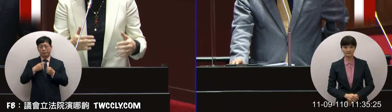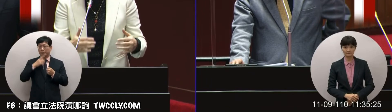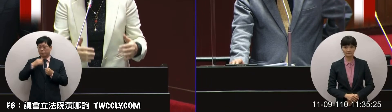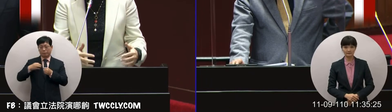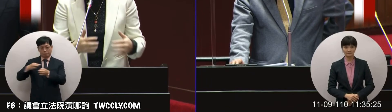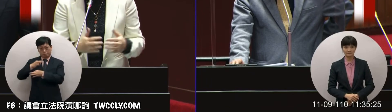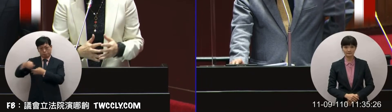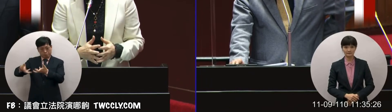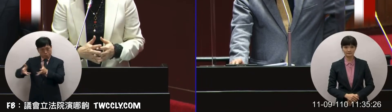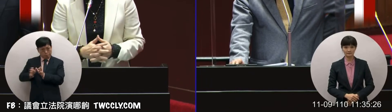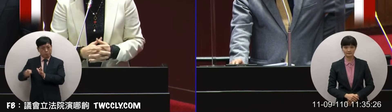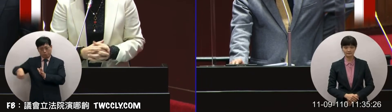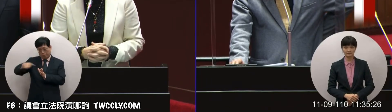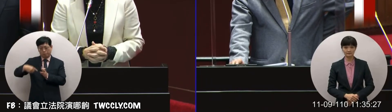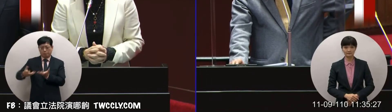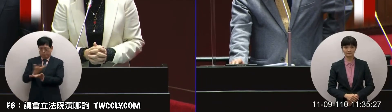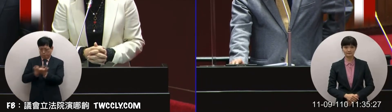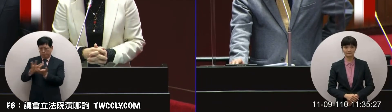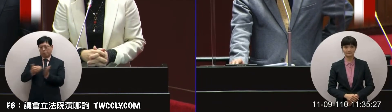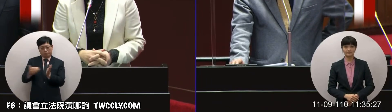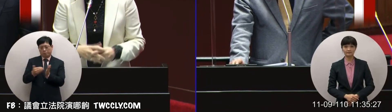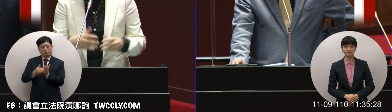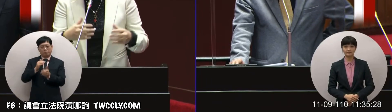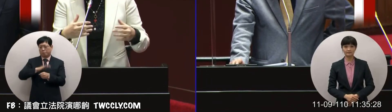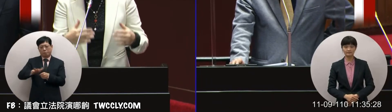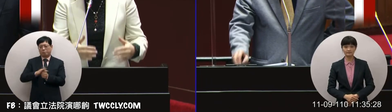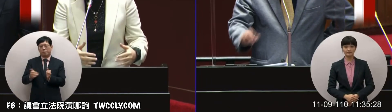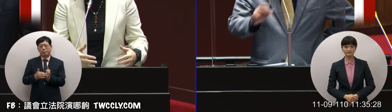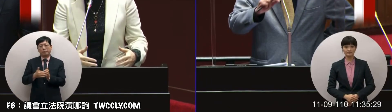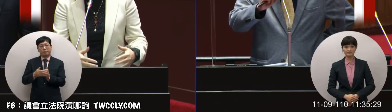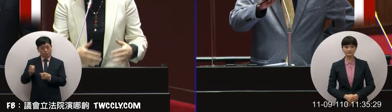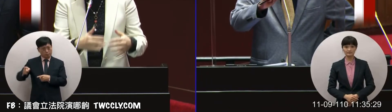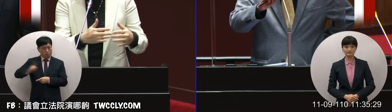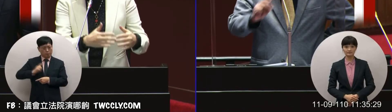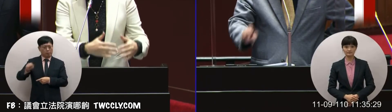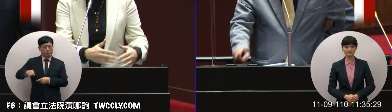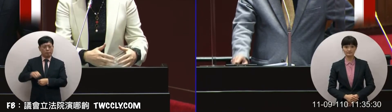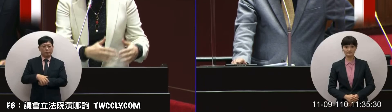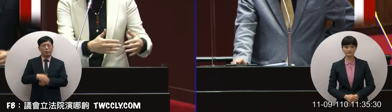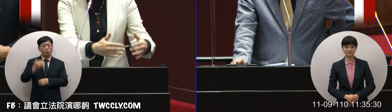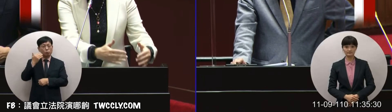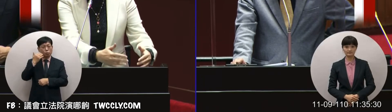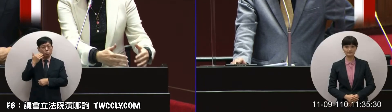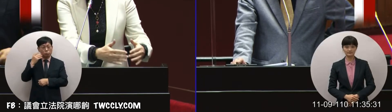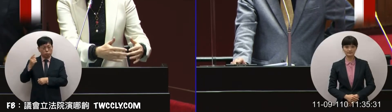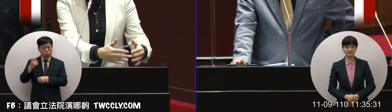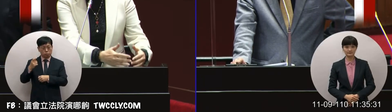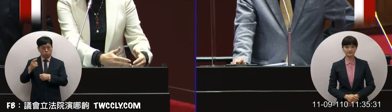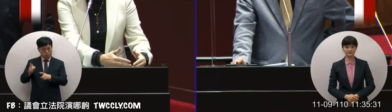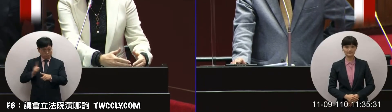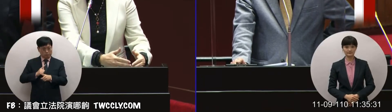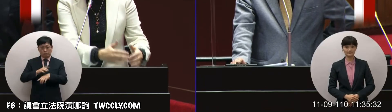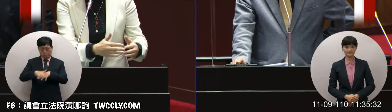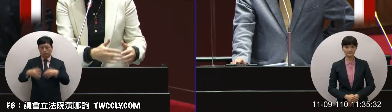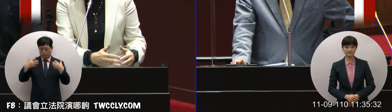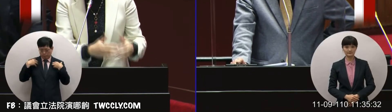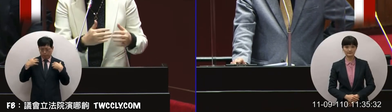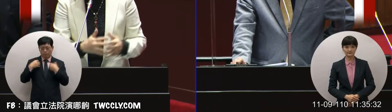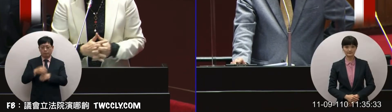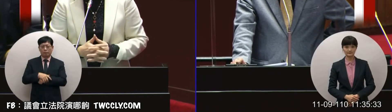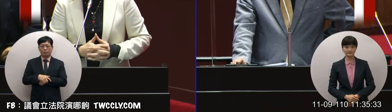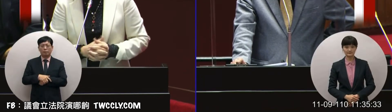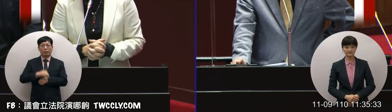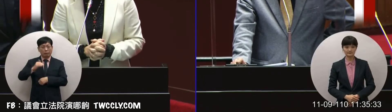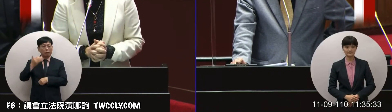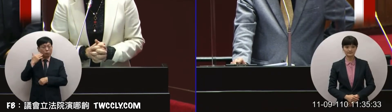第一個都有充分的溝通交換過意見那業界也知道如果這個部分他們會去交但是